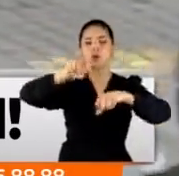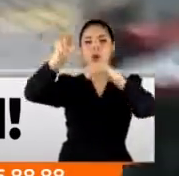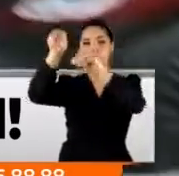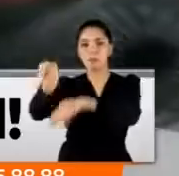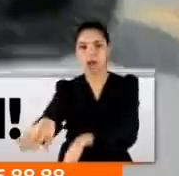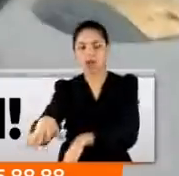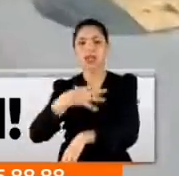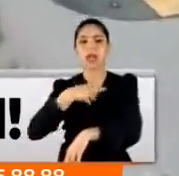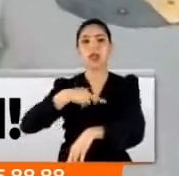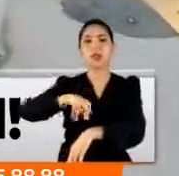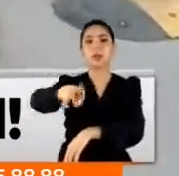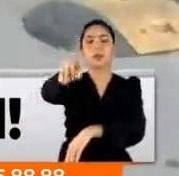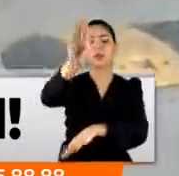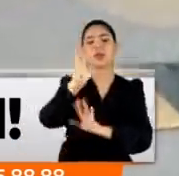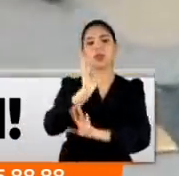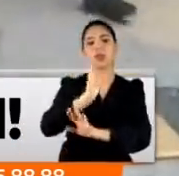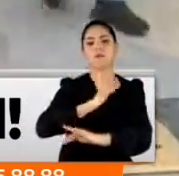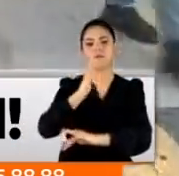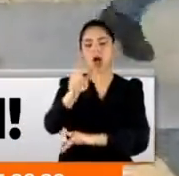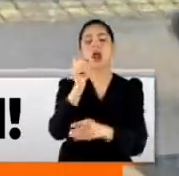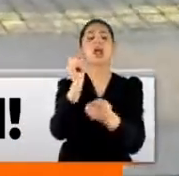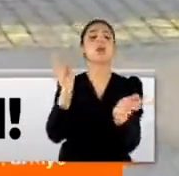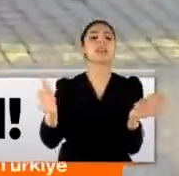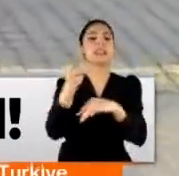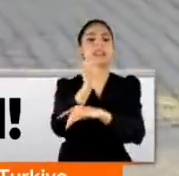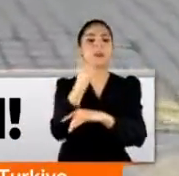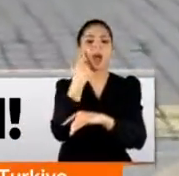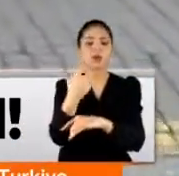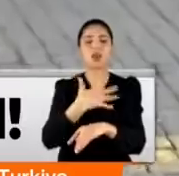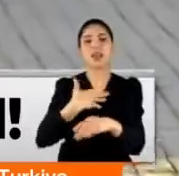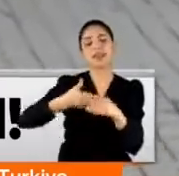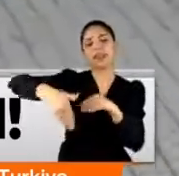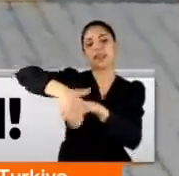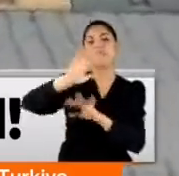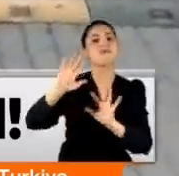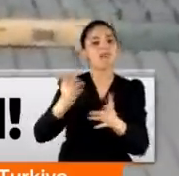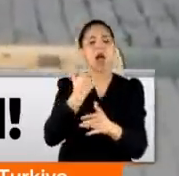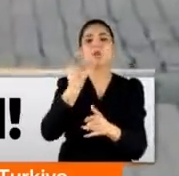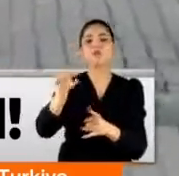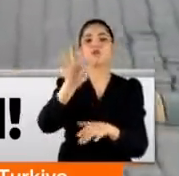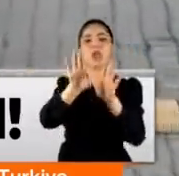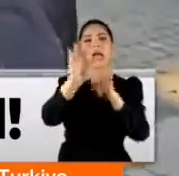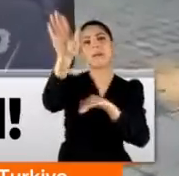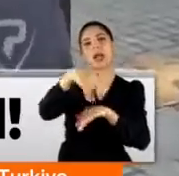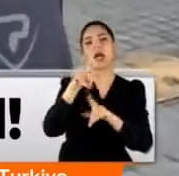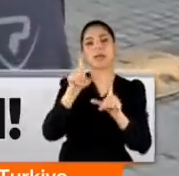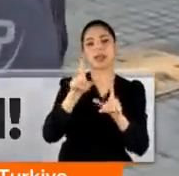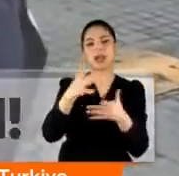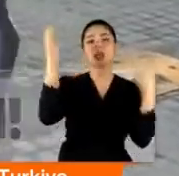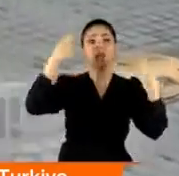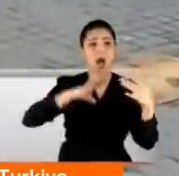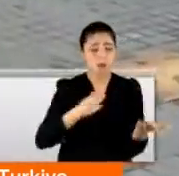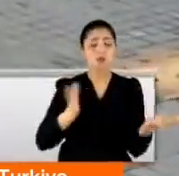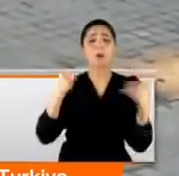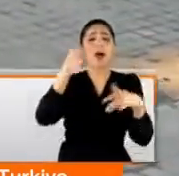burada bıraktı. Şimdi içeriye siparişlerle birlikte kendisi gidecek ya da müşteri buraya gelecek. Yağmur yağıyor,